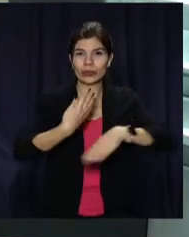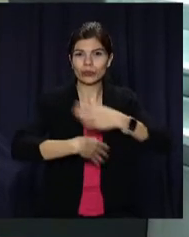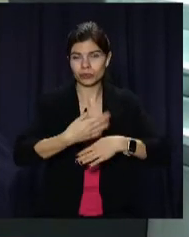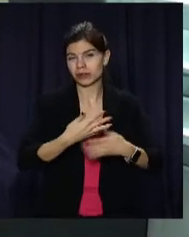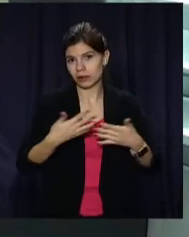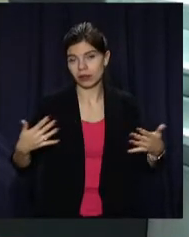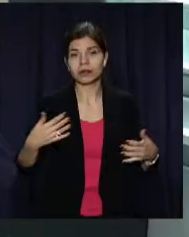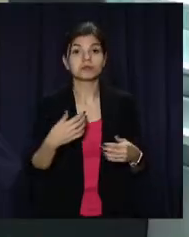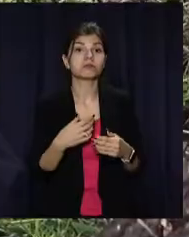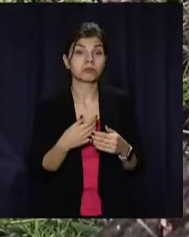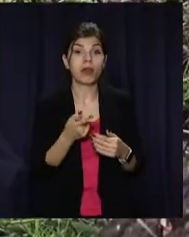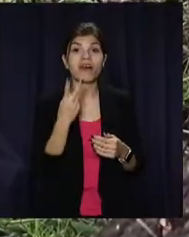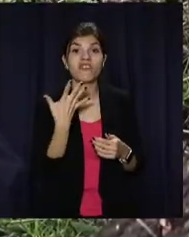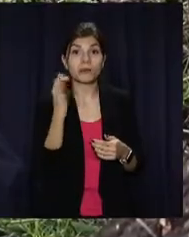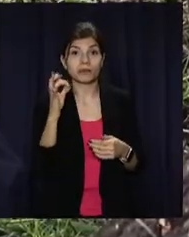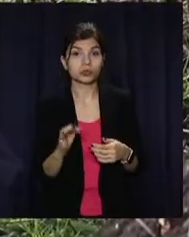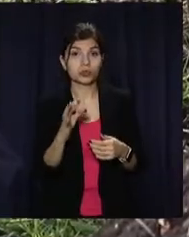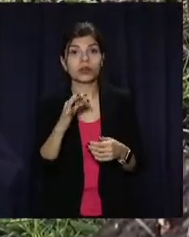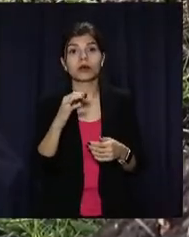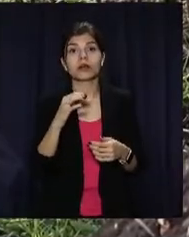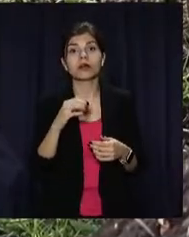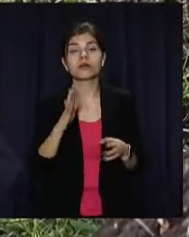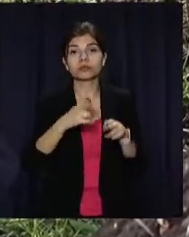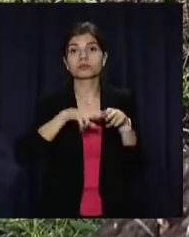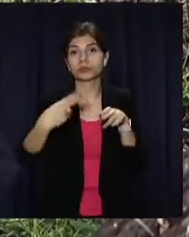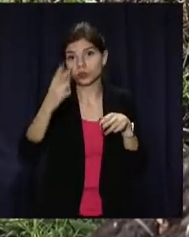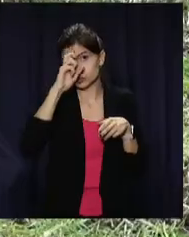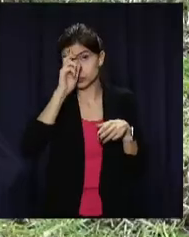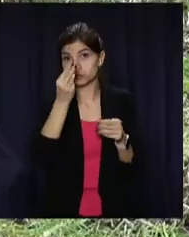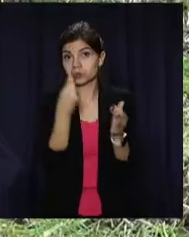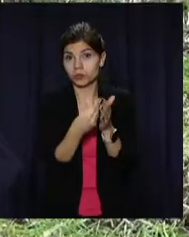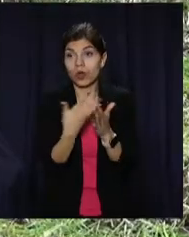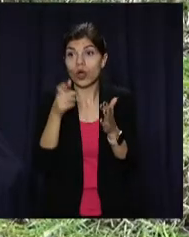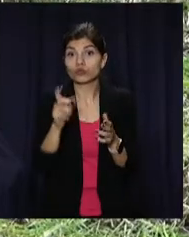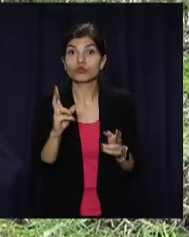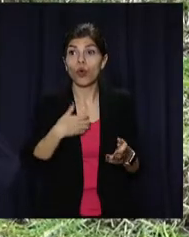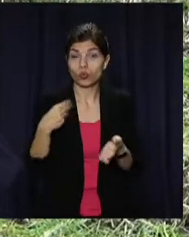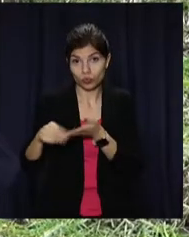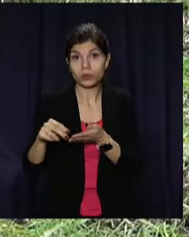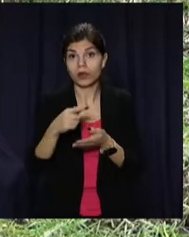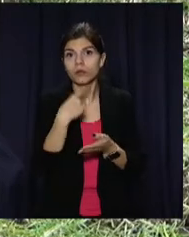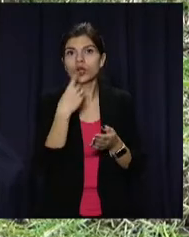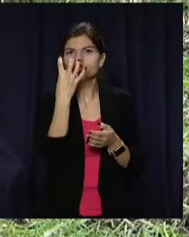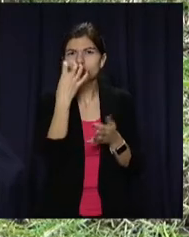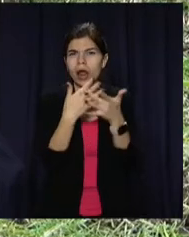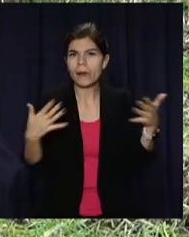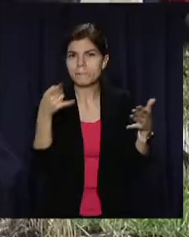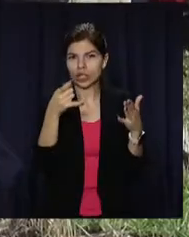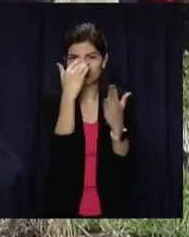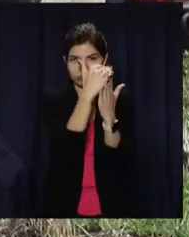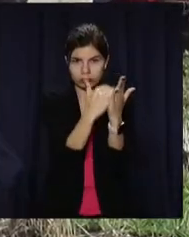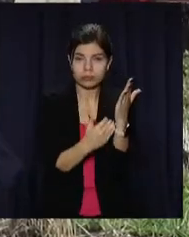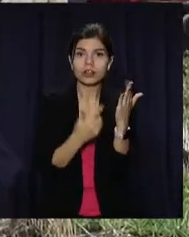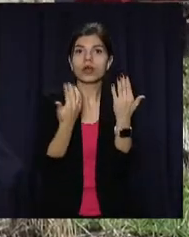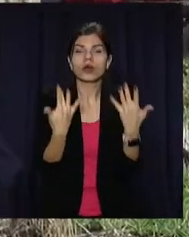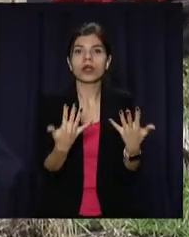сільгосптехніки, 25% вартості якої компенсують з держбюджету. До списку додали понад 400 машин. Також збільшили